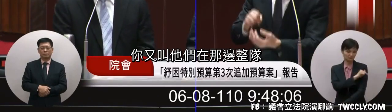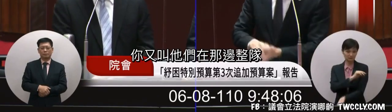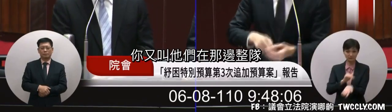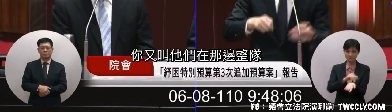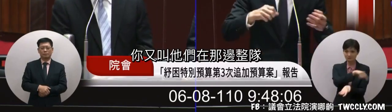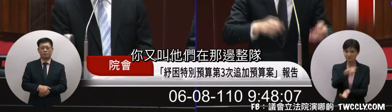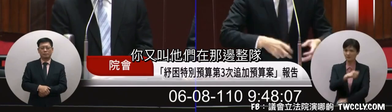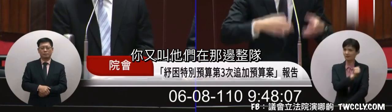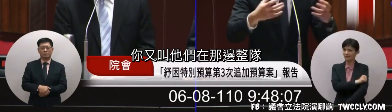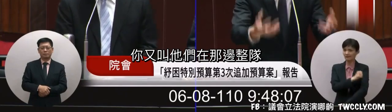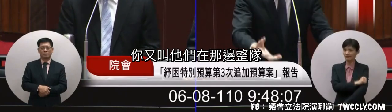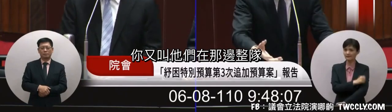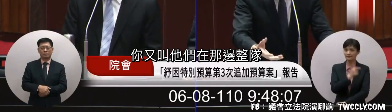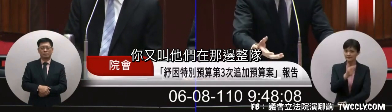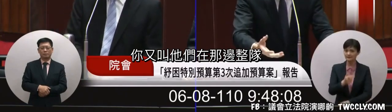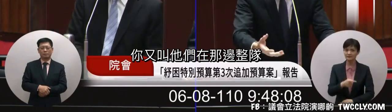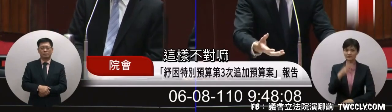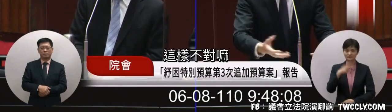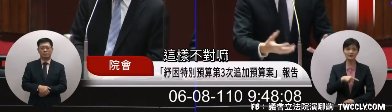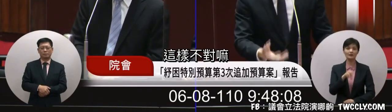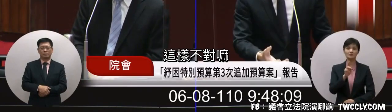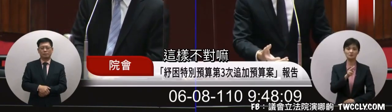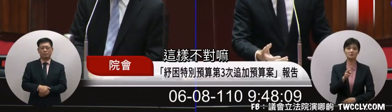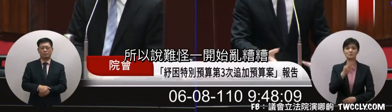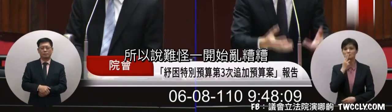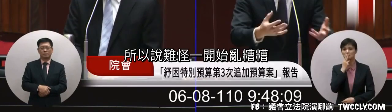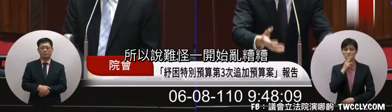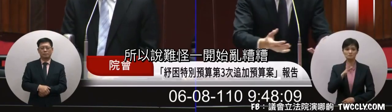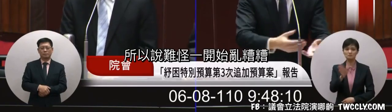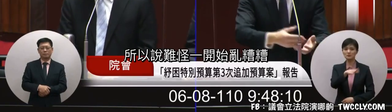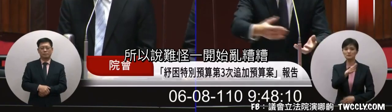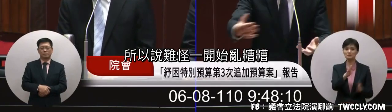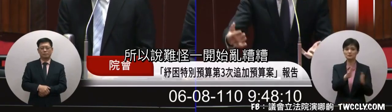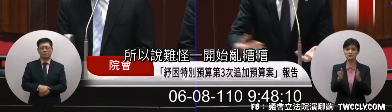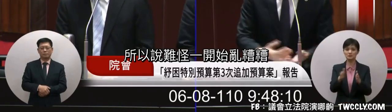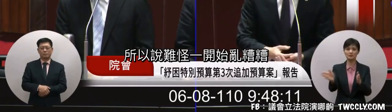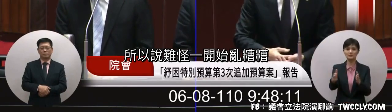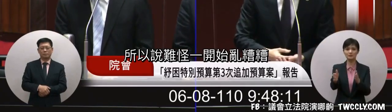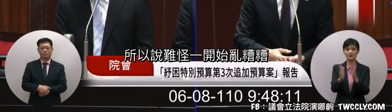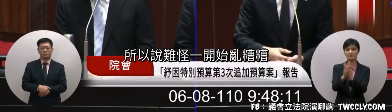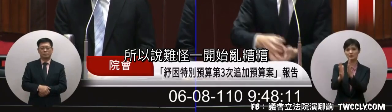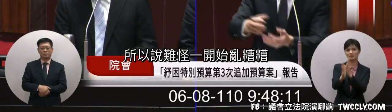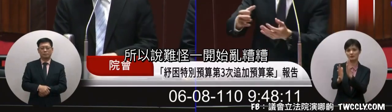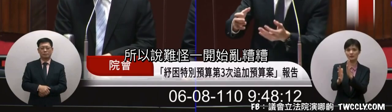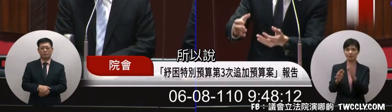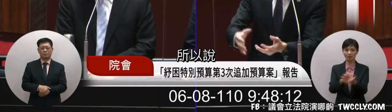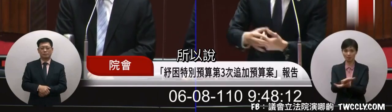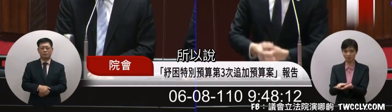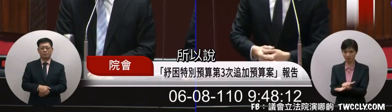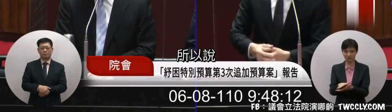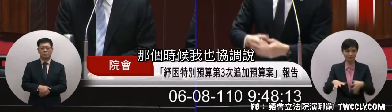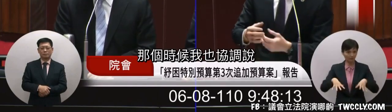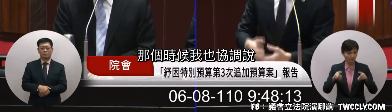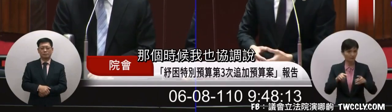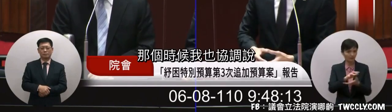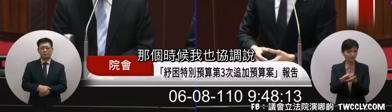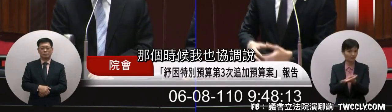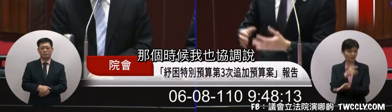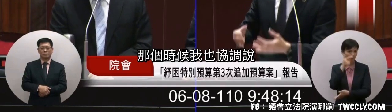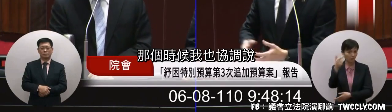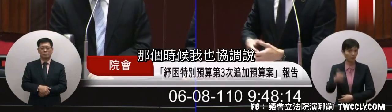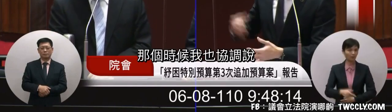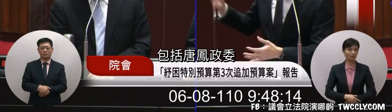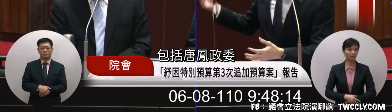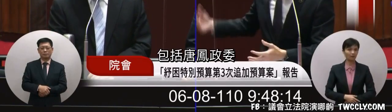你還叫他們在那裡整隊這樣不對所以說一開始暖潮潮所以說那個時候